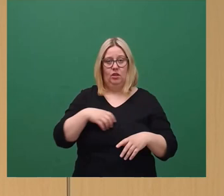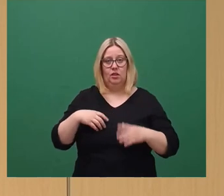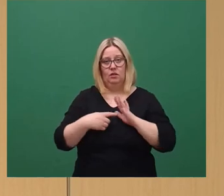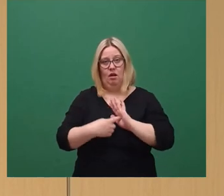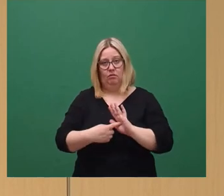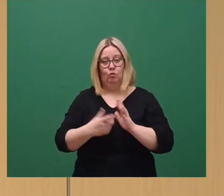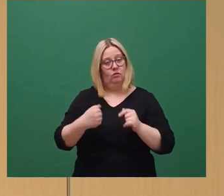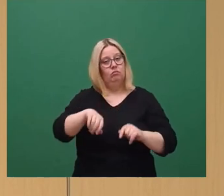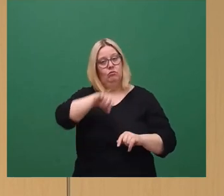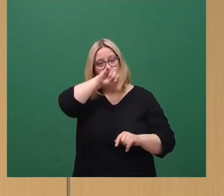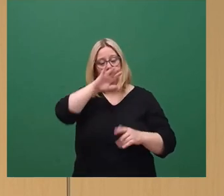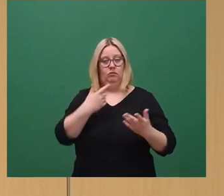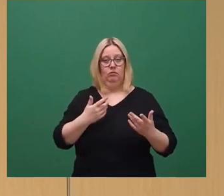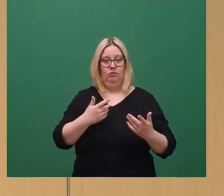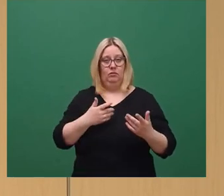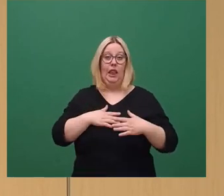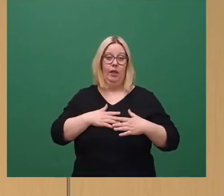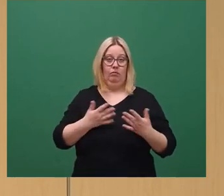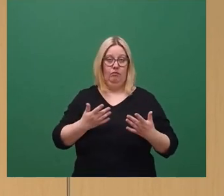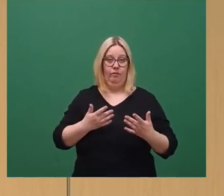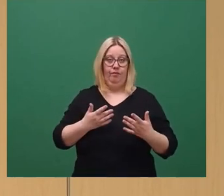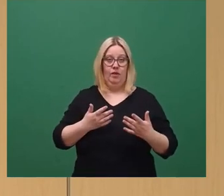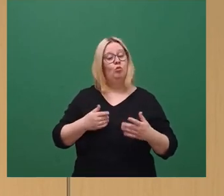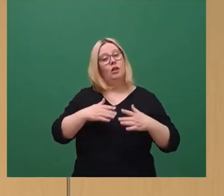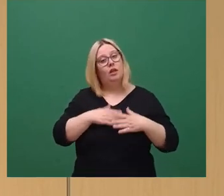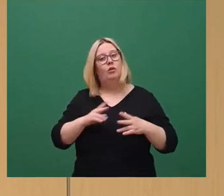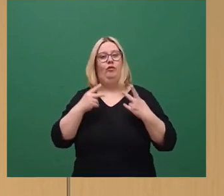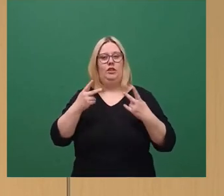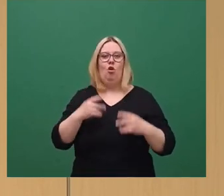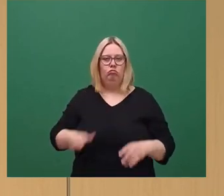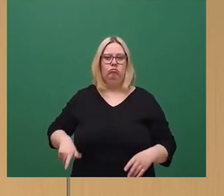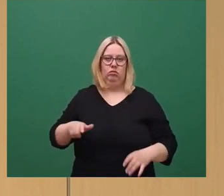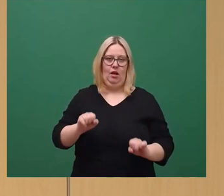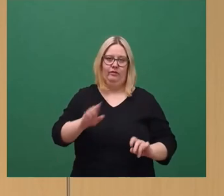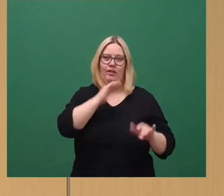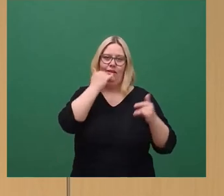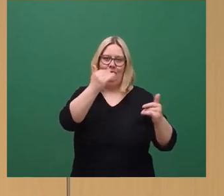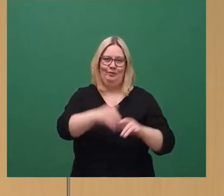Verkehrsbetrieben zurückkommen. Was man liebt, das ist einem auch etwas wert. Vielen Dank.